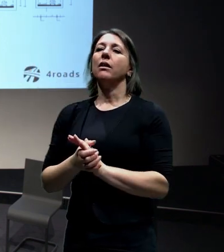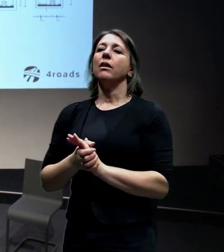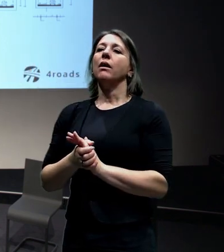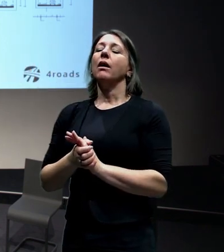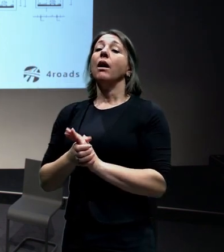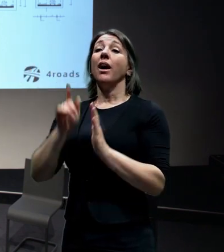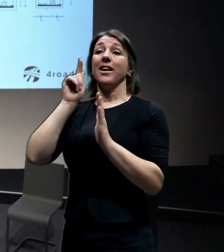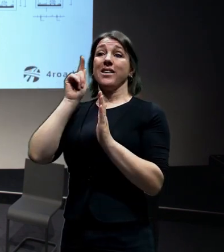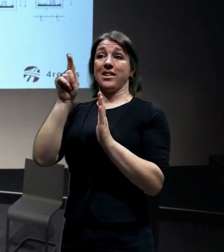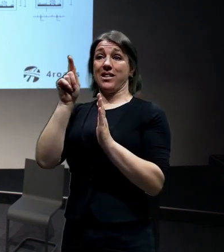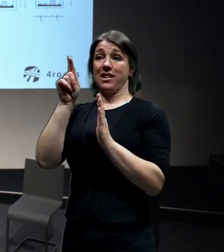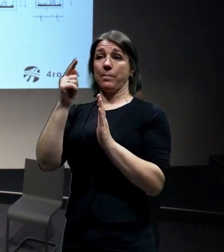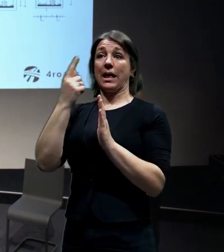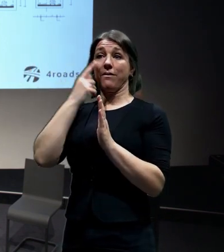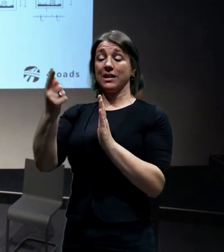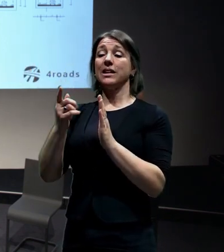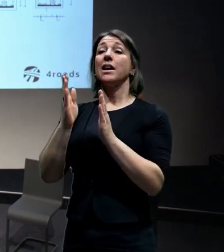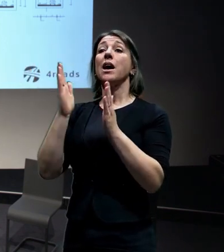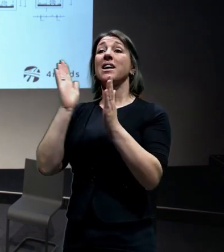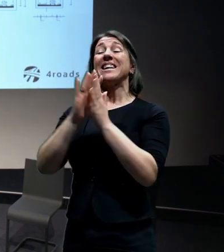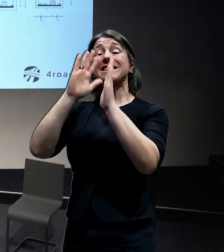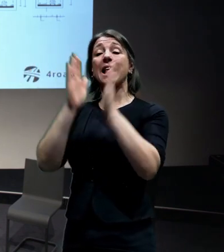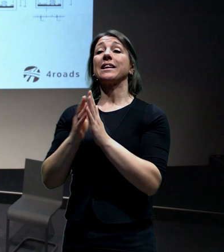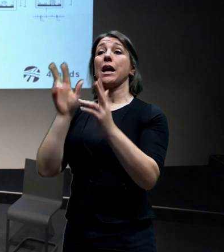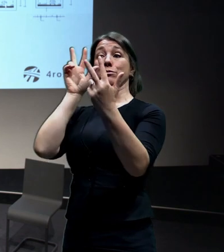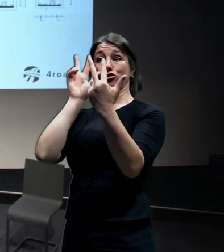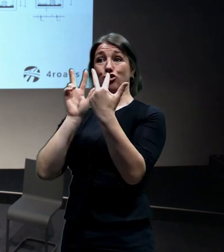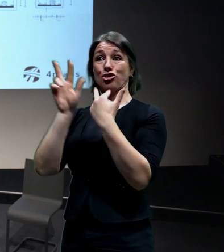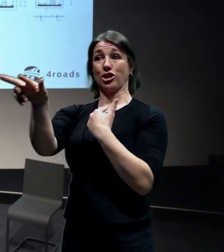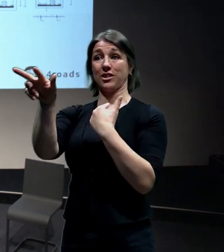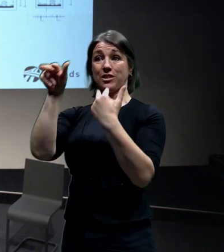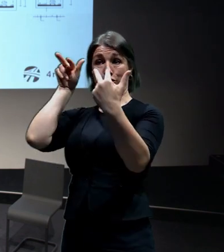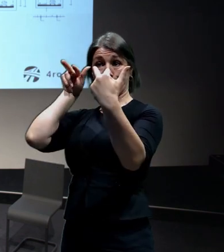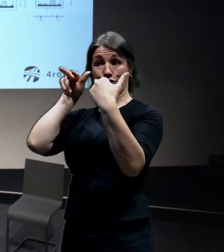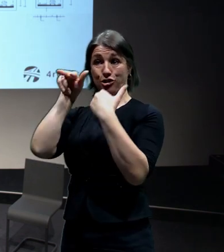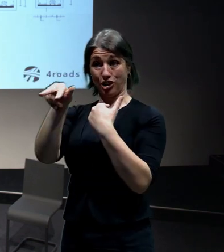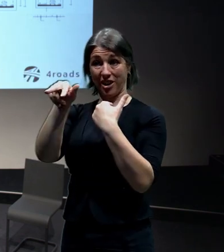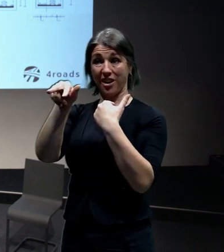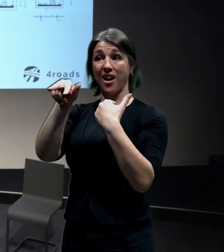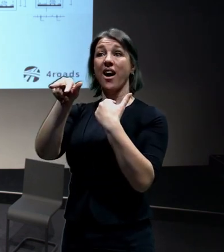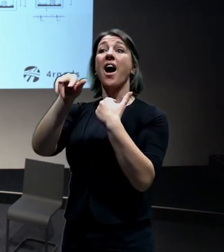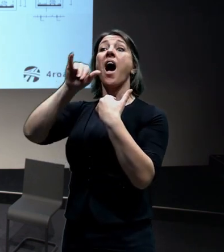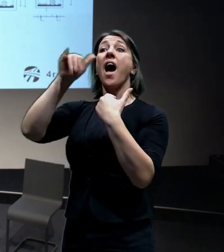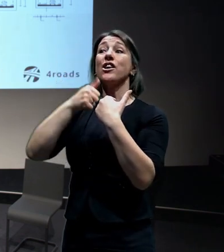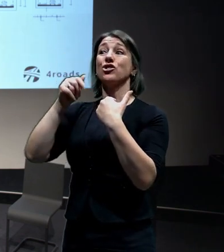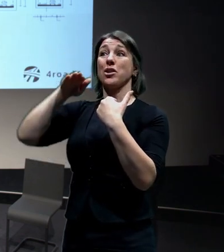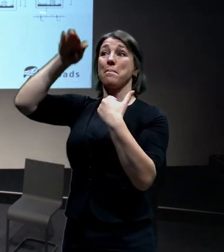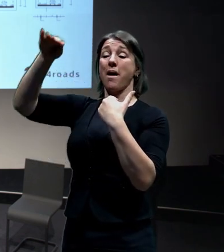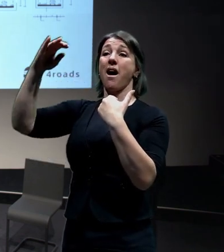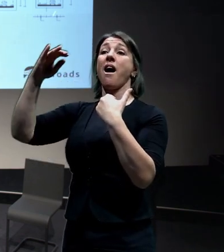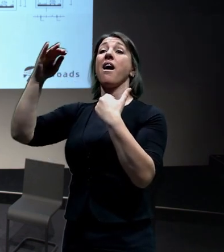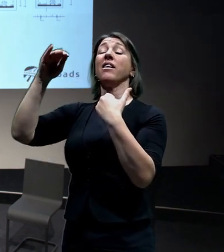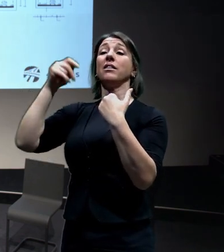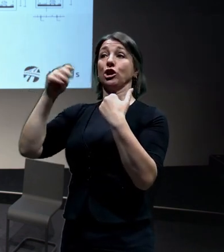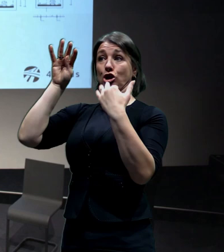Tady máme 6 týzných pruhů, nad tím je další tunelový objekt, který má 4 týzný pruhy a ještě vedle je